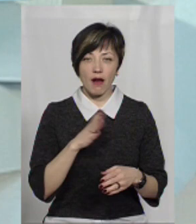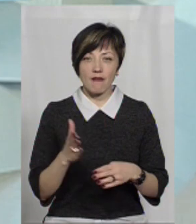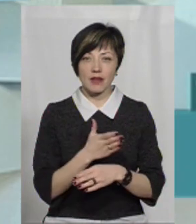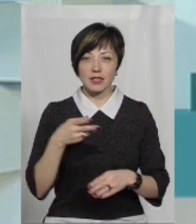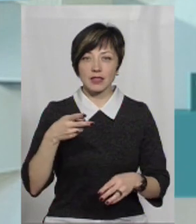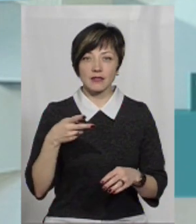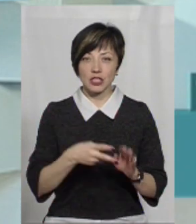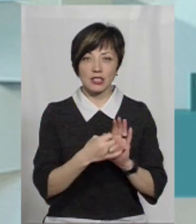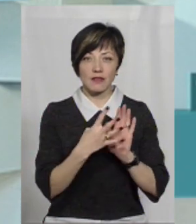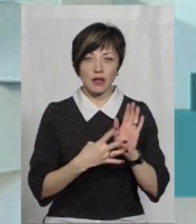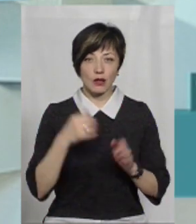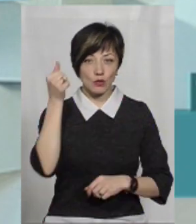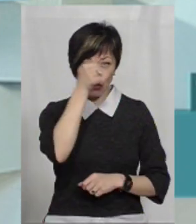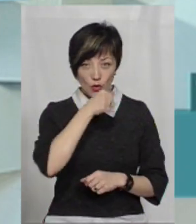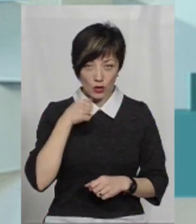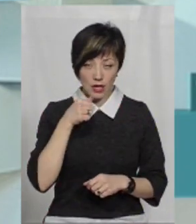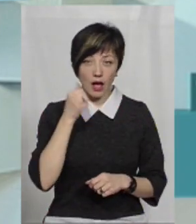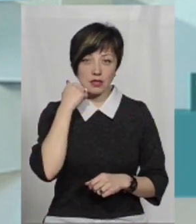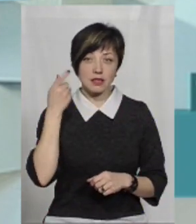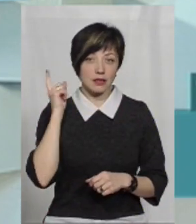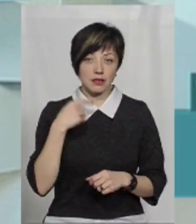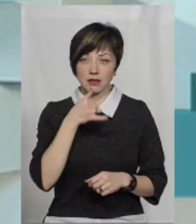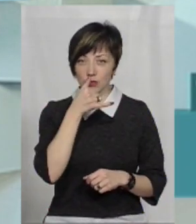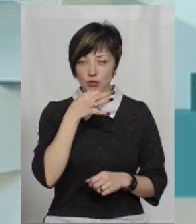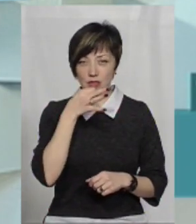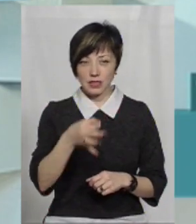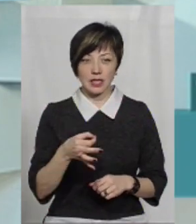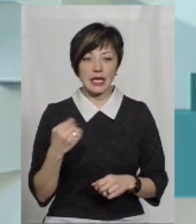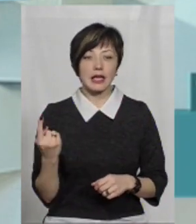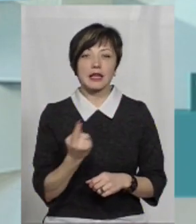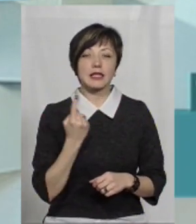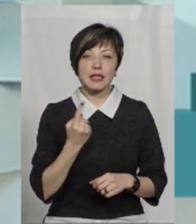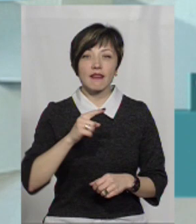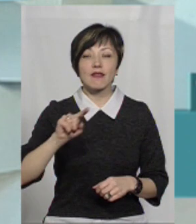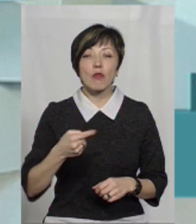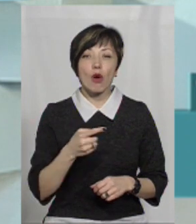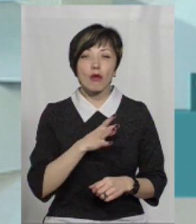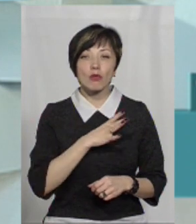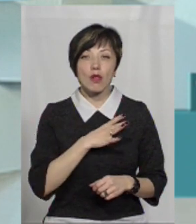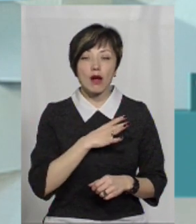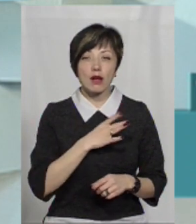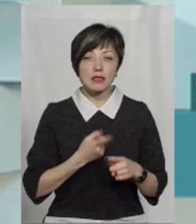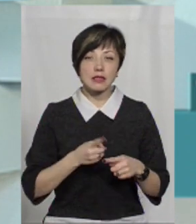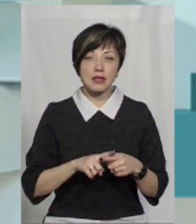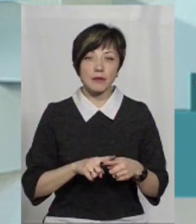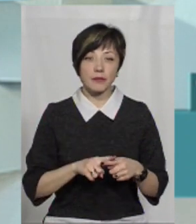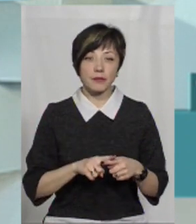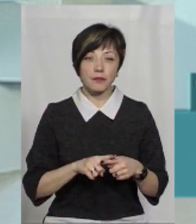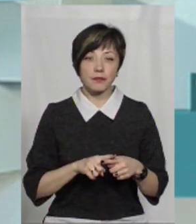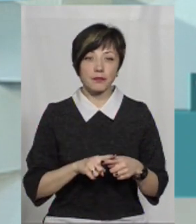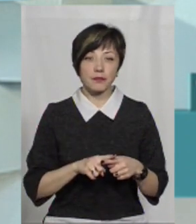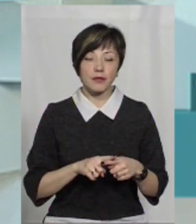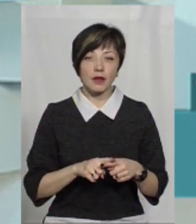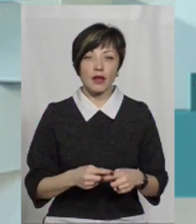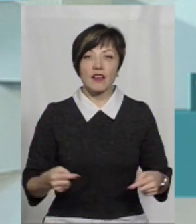в 2019 році вже, а старіша, не скажу. Єдина вимога, яка була, це відносно того, що